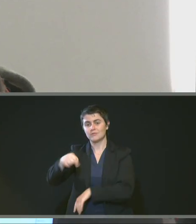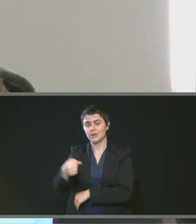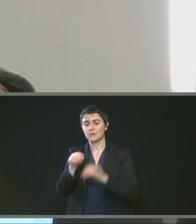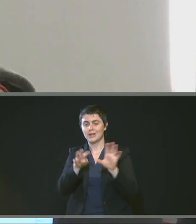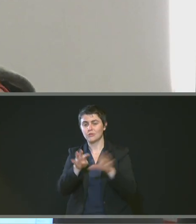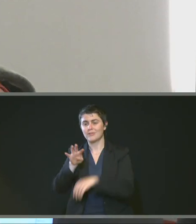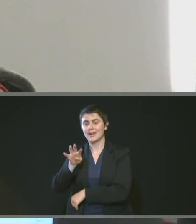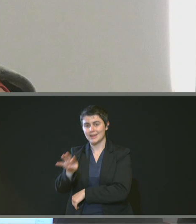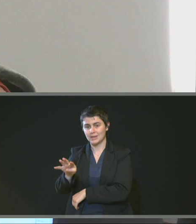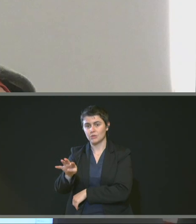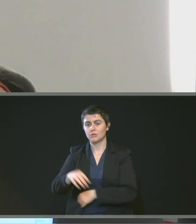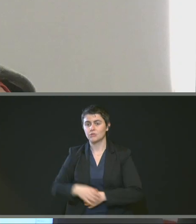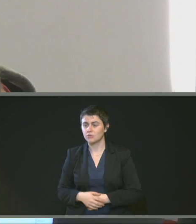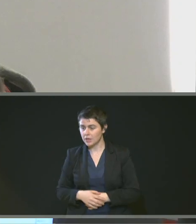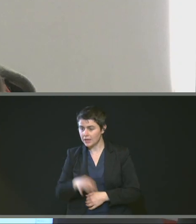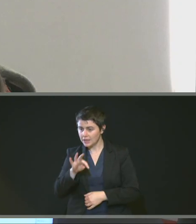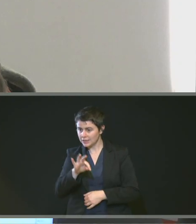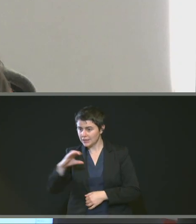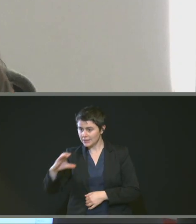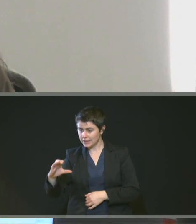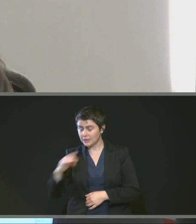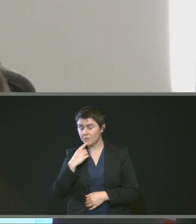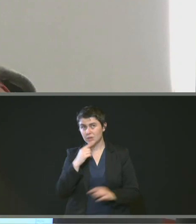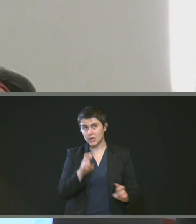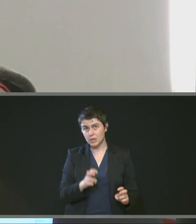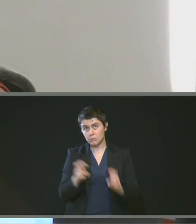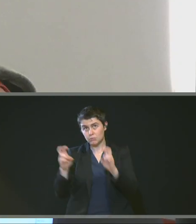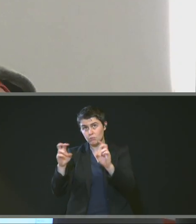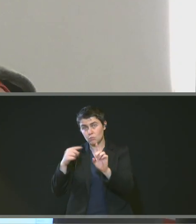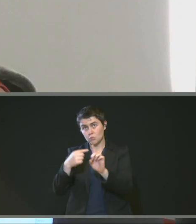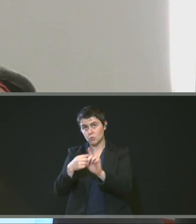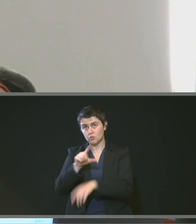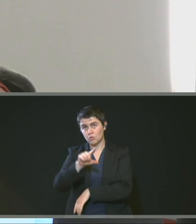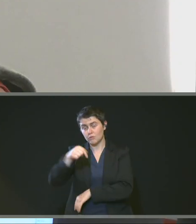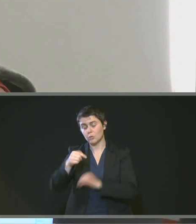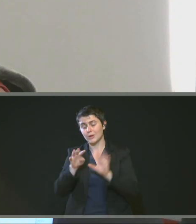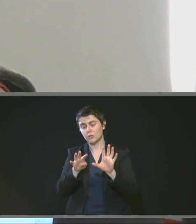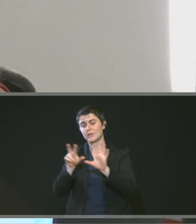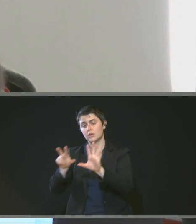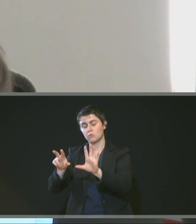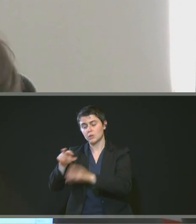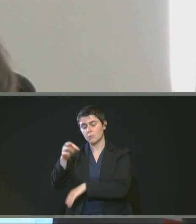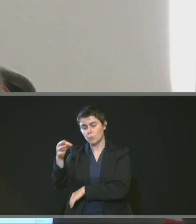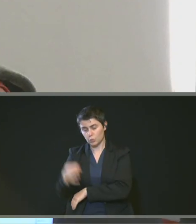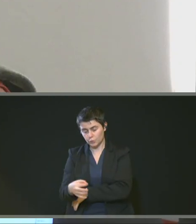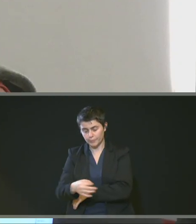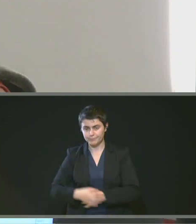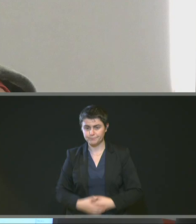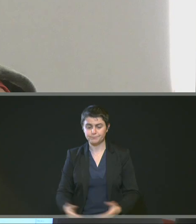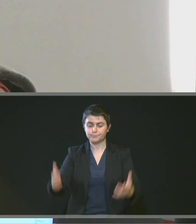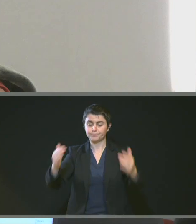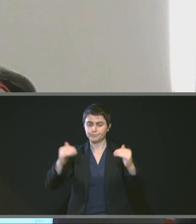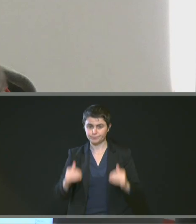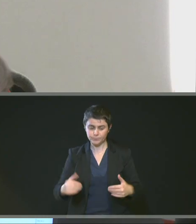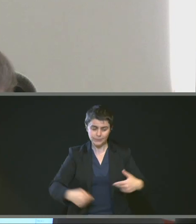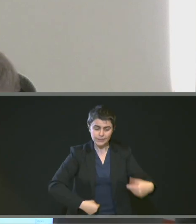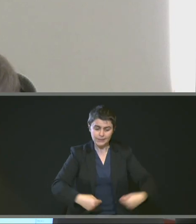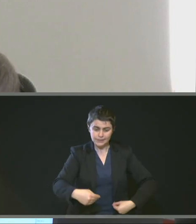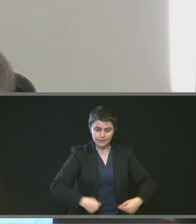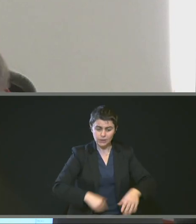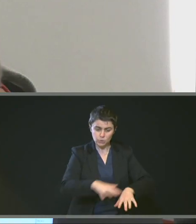98%. Il y a eu également, donc, pour la direction espaces publics,